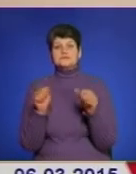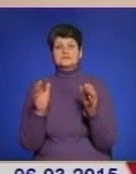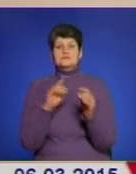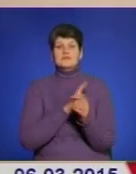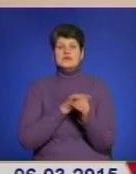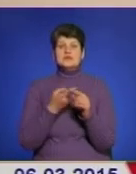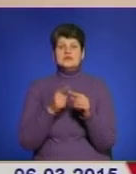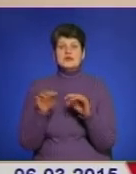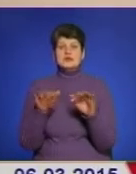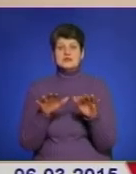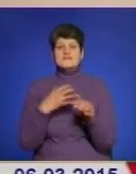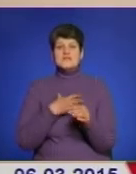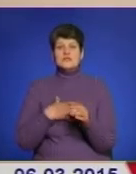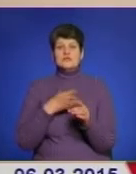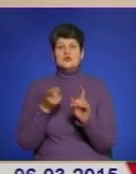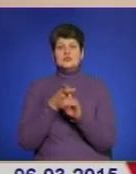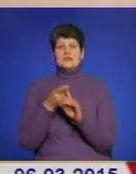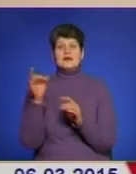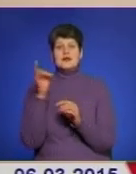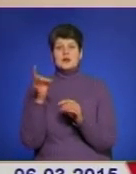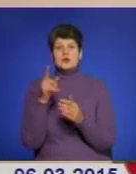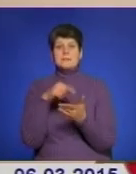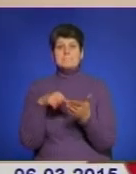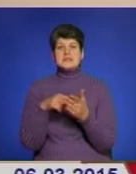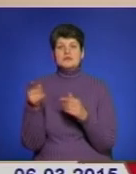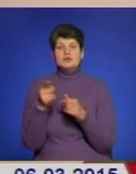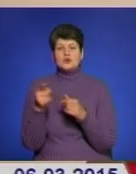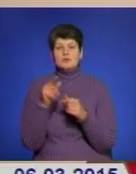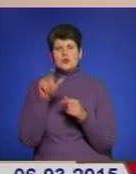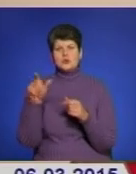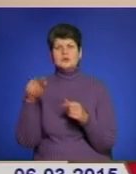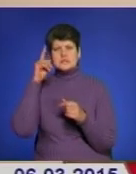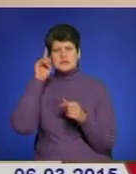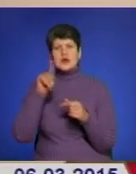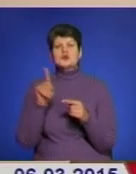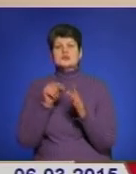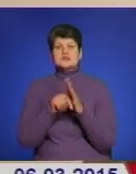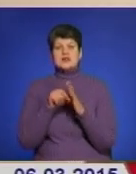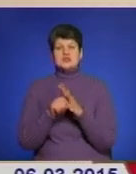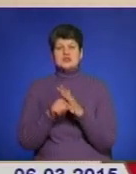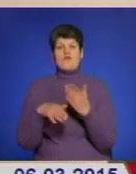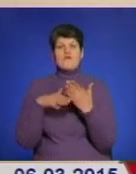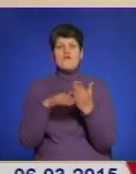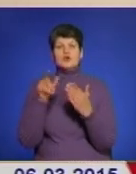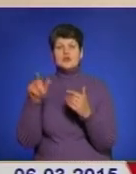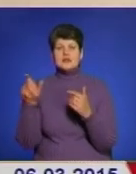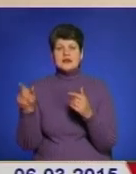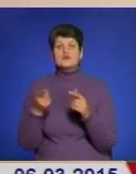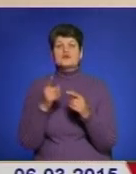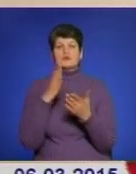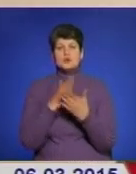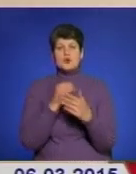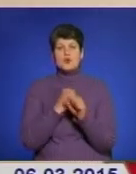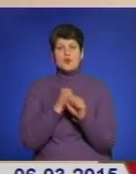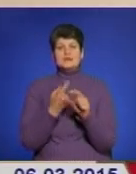акції. Дуже важливо залучити райони. Місто Тернопіль трошки простіше, люди знають, що таке волонтери, хто такі волонтери, в чому полягає робота